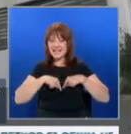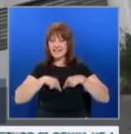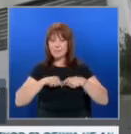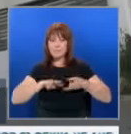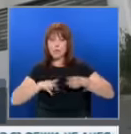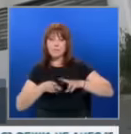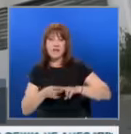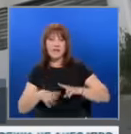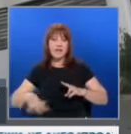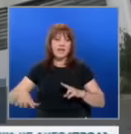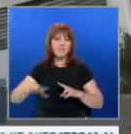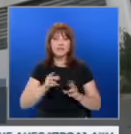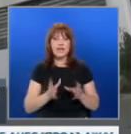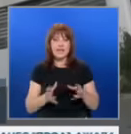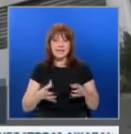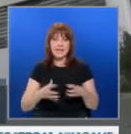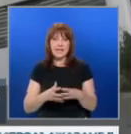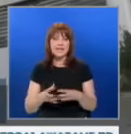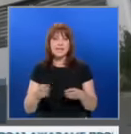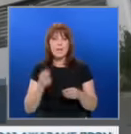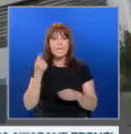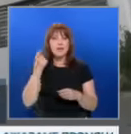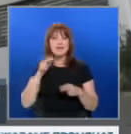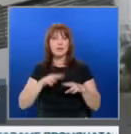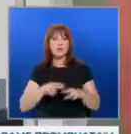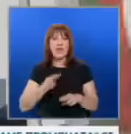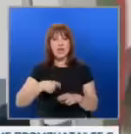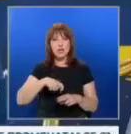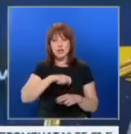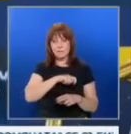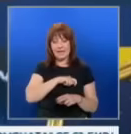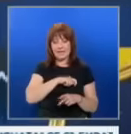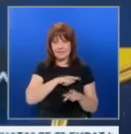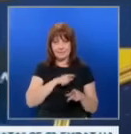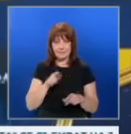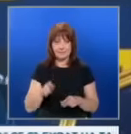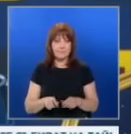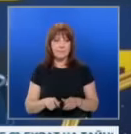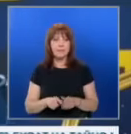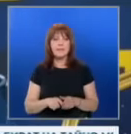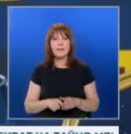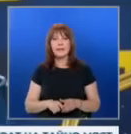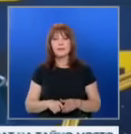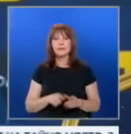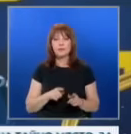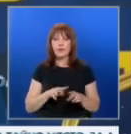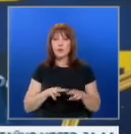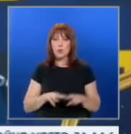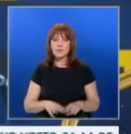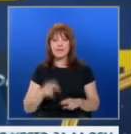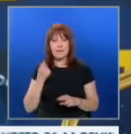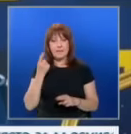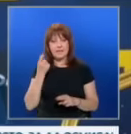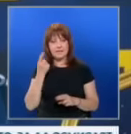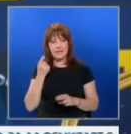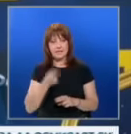подменен е почти целият и състав. Председател обаче остава изпанеца Давид Борбалан. Давид Борбалан остава председател, къмисляти